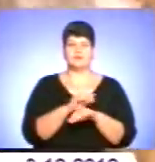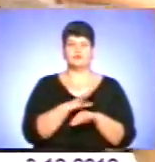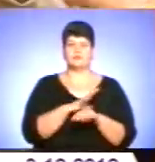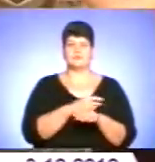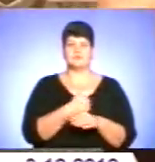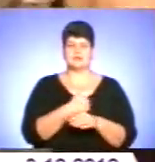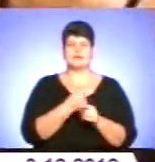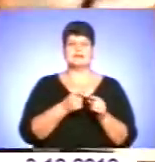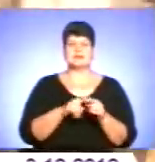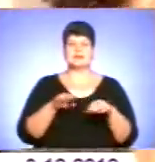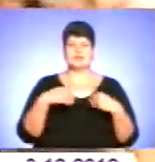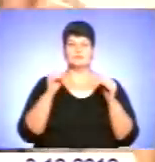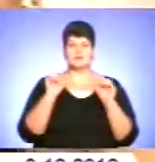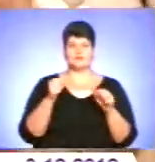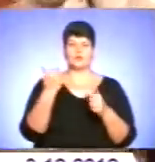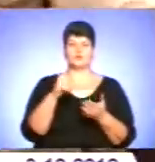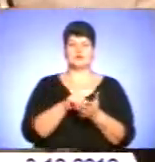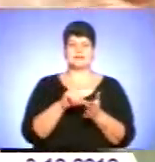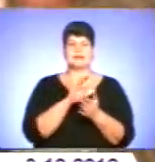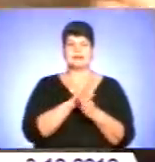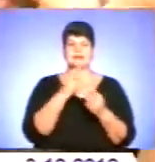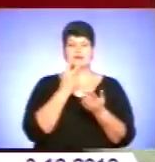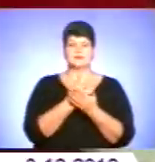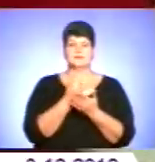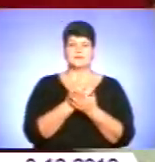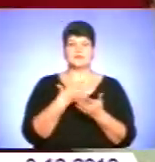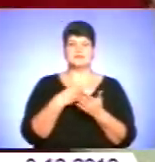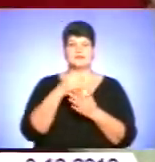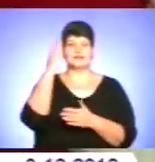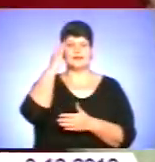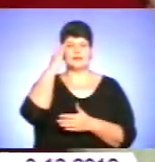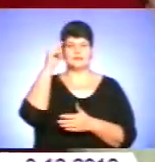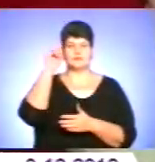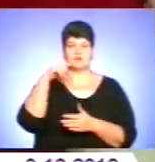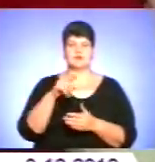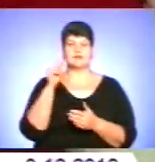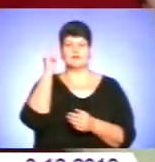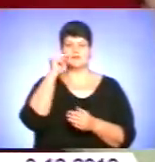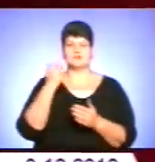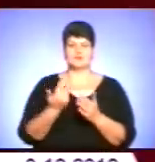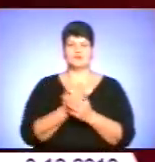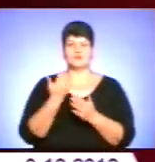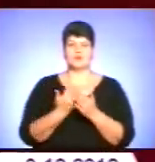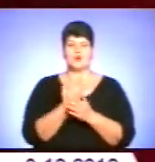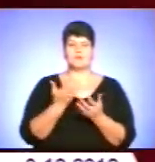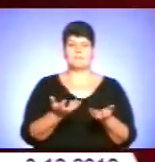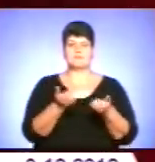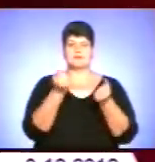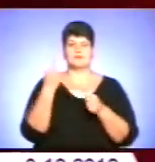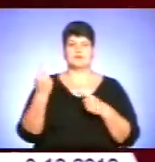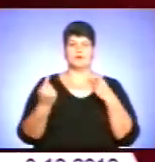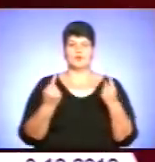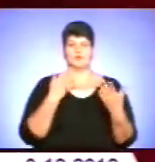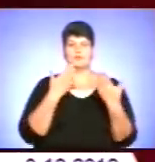фестиваль дає можливість його учасникам не тільки продемонструвати свій талант, вміння, а й навчитися чомусь новому, підтримати один одного,